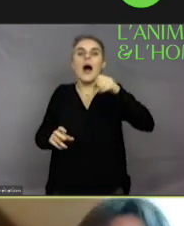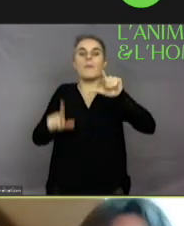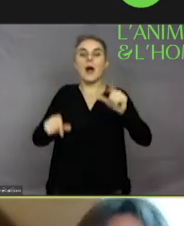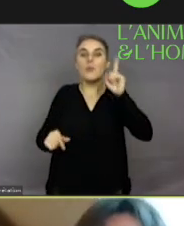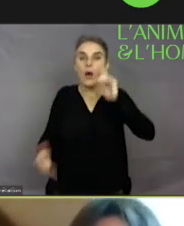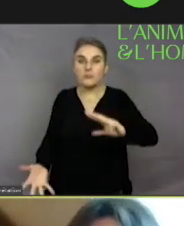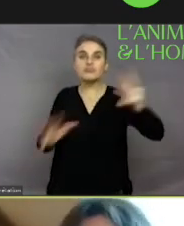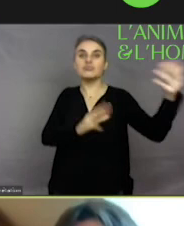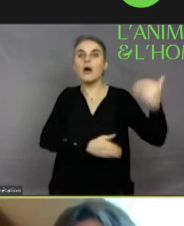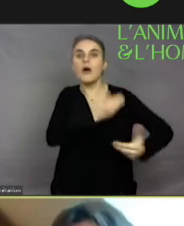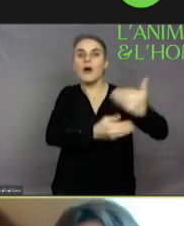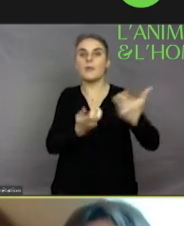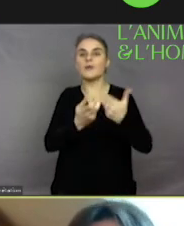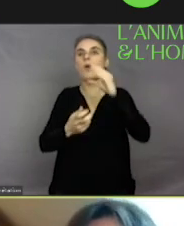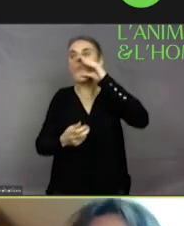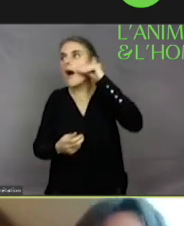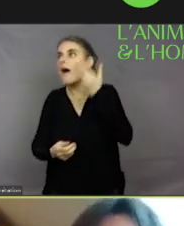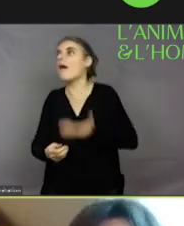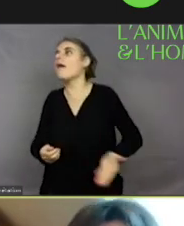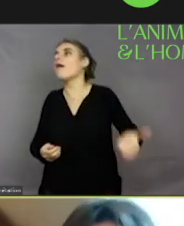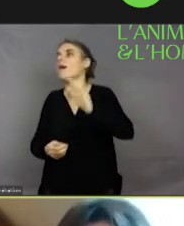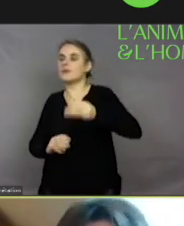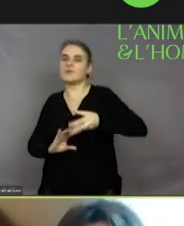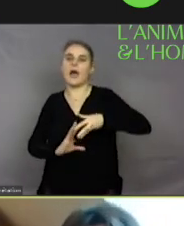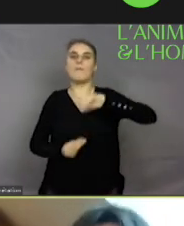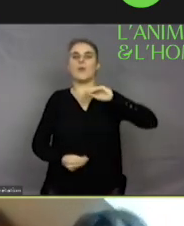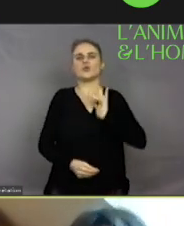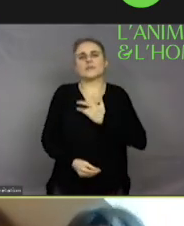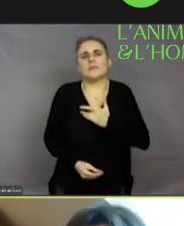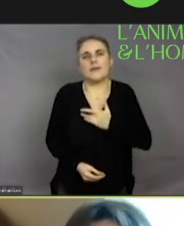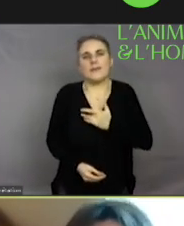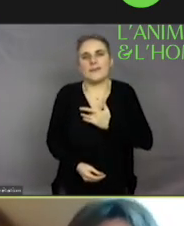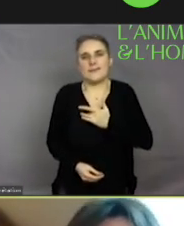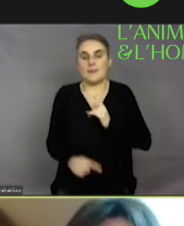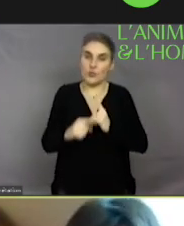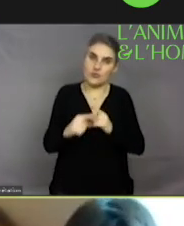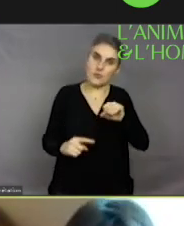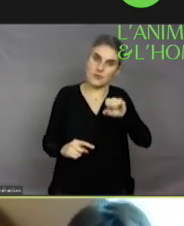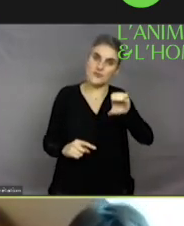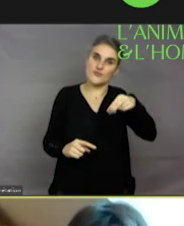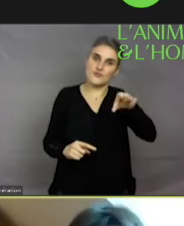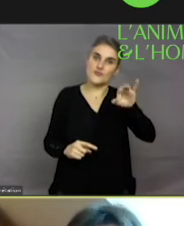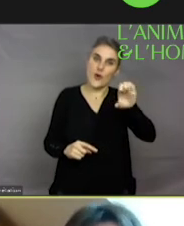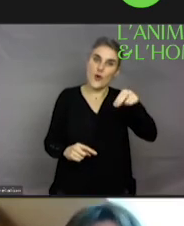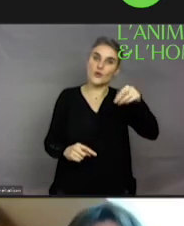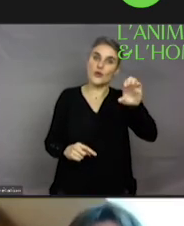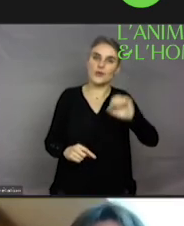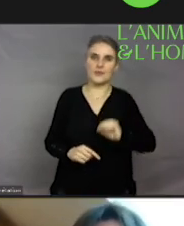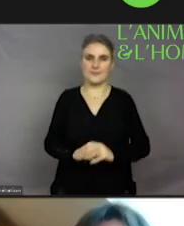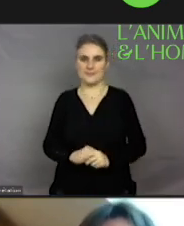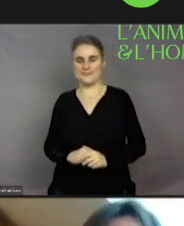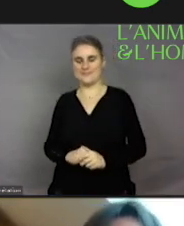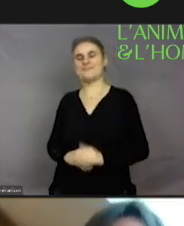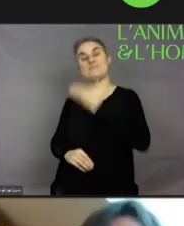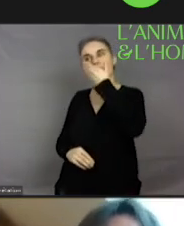est-ce que les humains ont une âme ? Oui, bien sûr. Nous sommes tous des âmes sensibles et sentiantes. Jolie réponse, mais c'est quand même